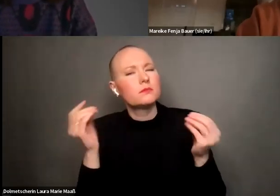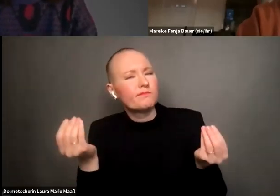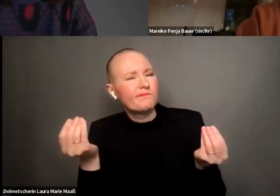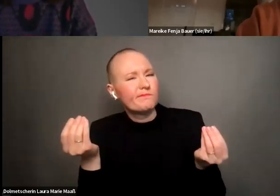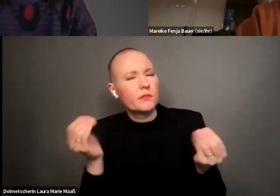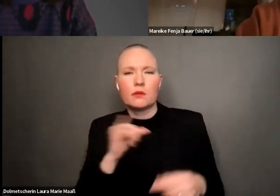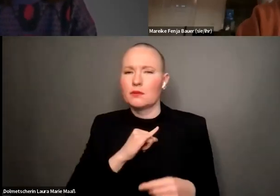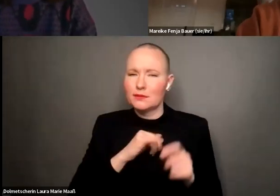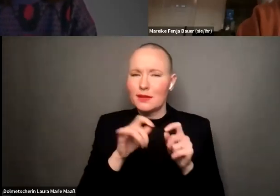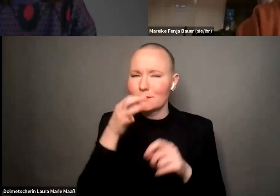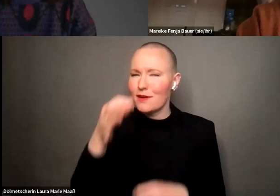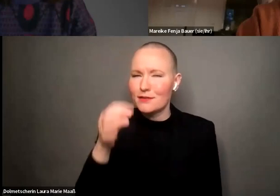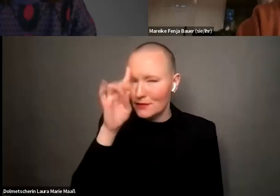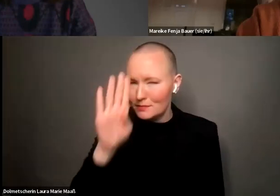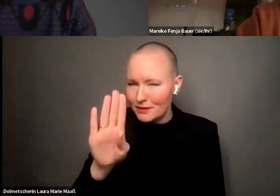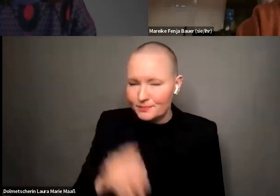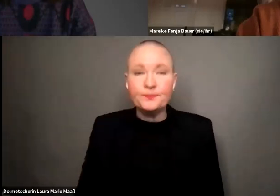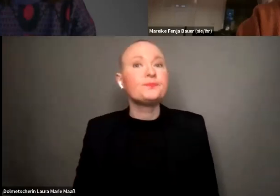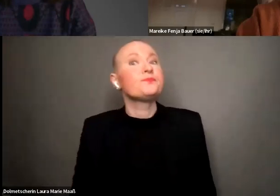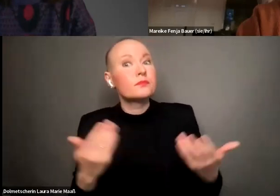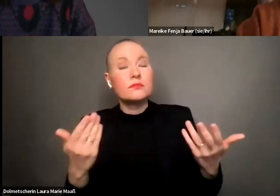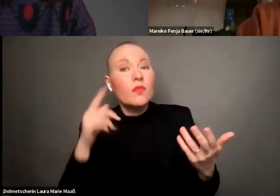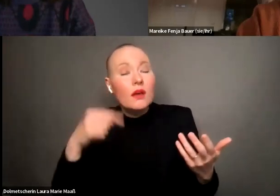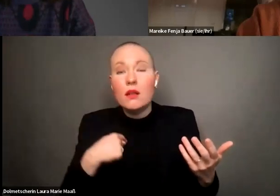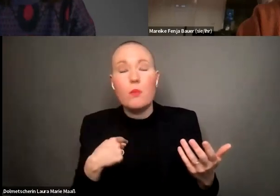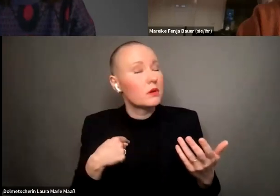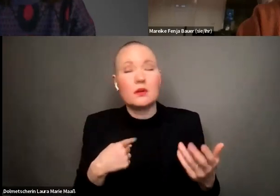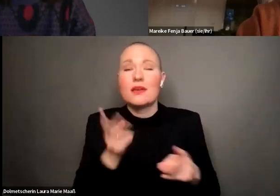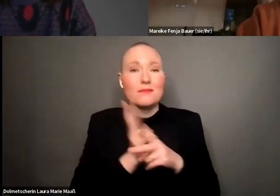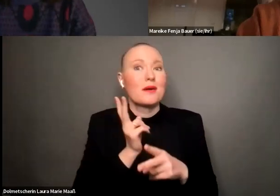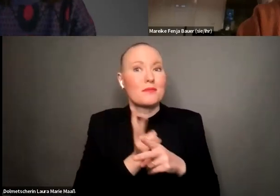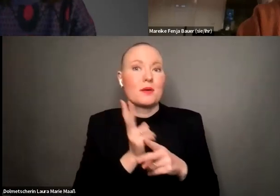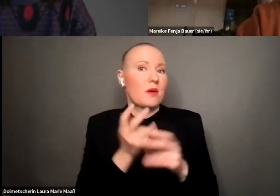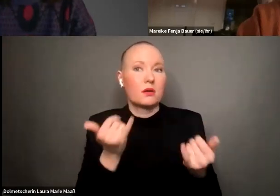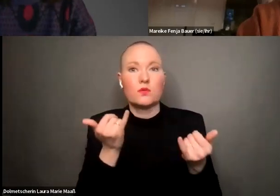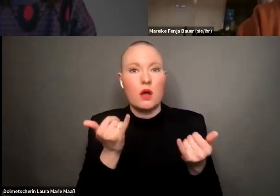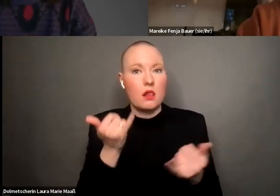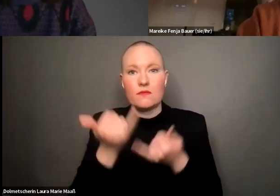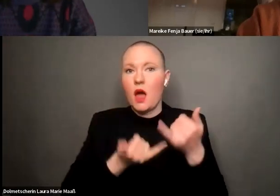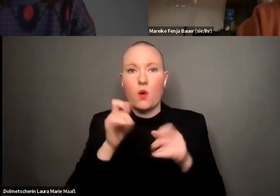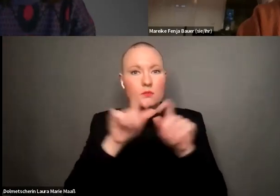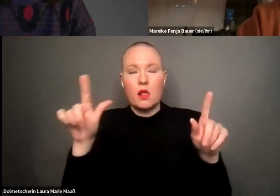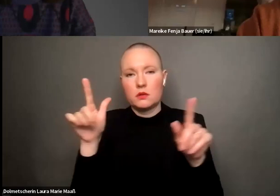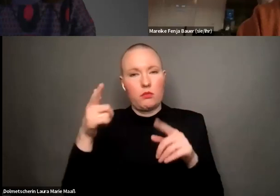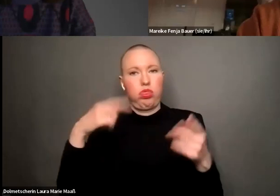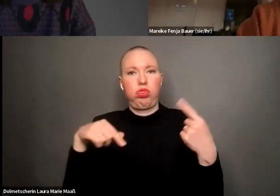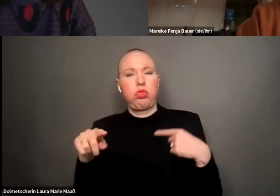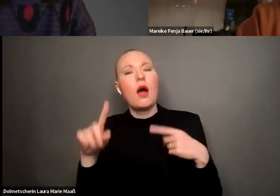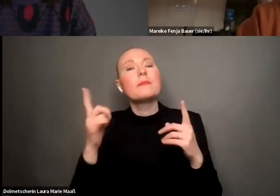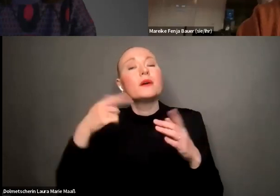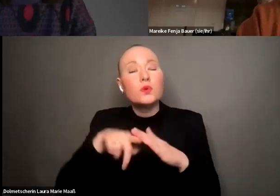also sowieso immer aktuell aber ich glaube unsere zeiten von corona und so weiter noch mal greifbarer für viele menschen geworden